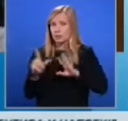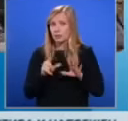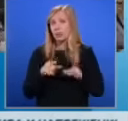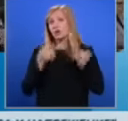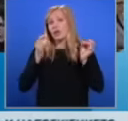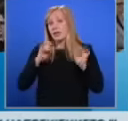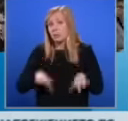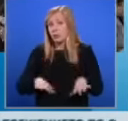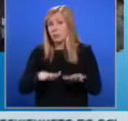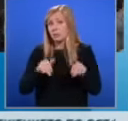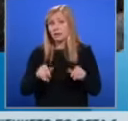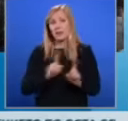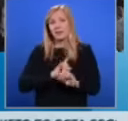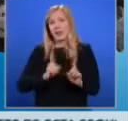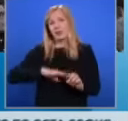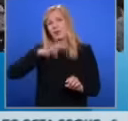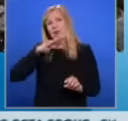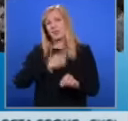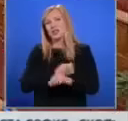разпуснат, такова време няма.